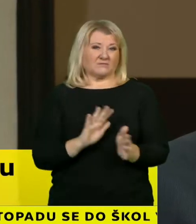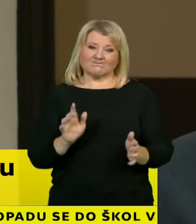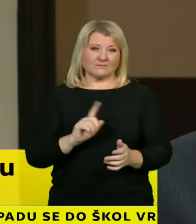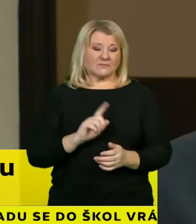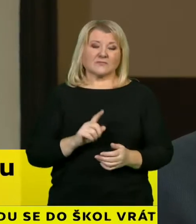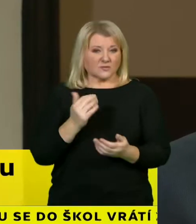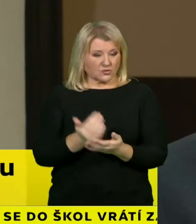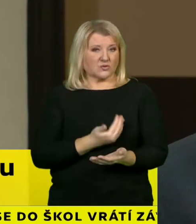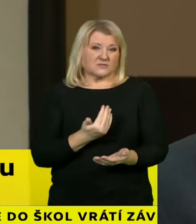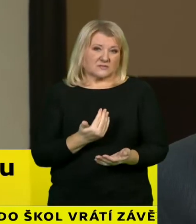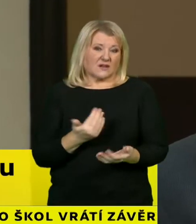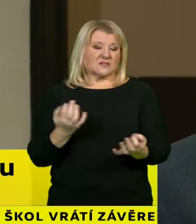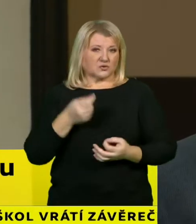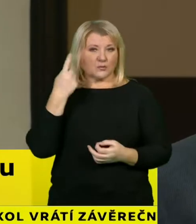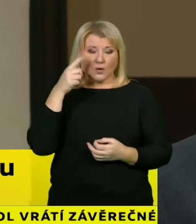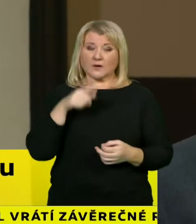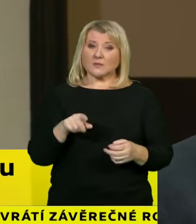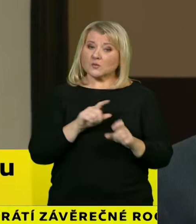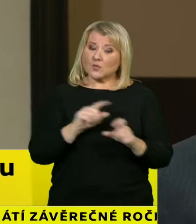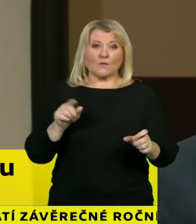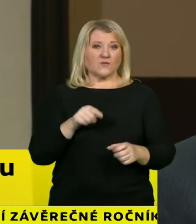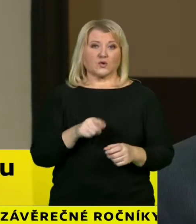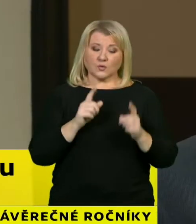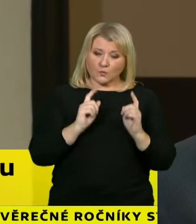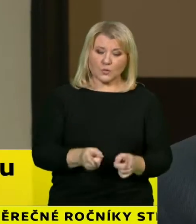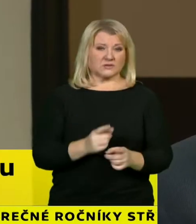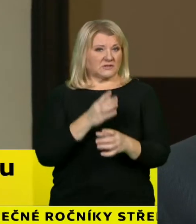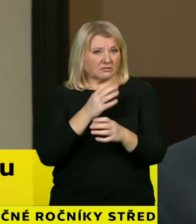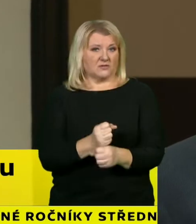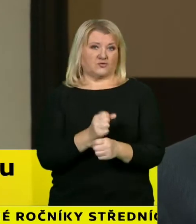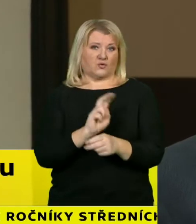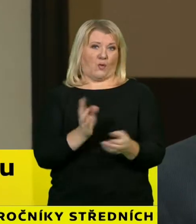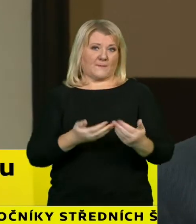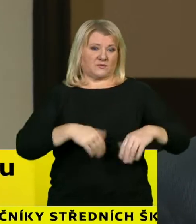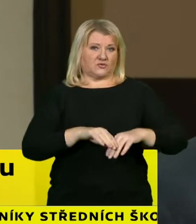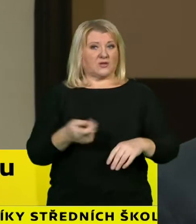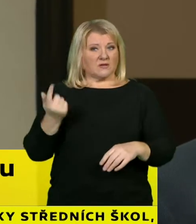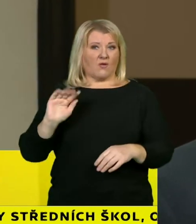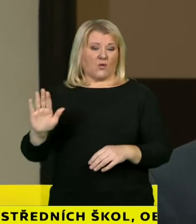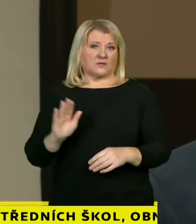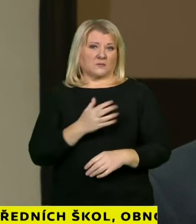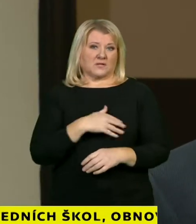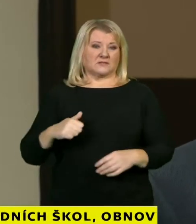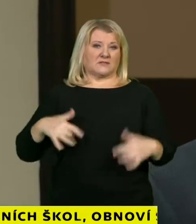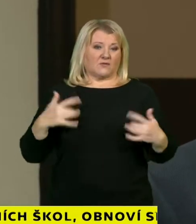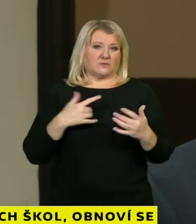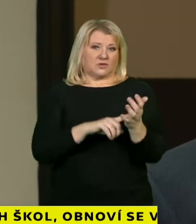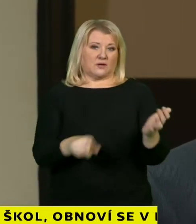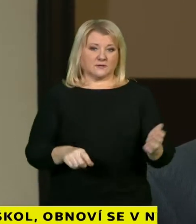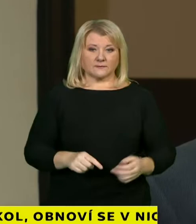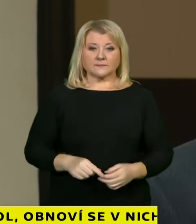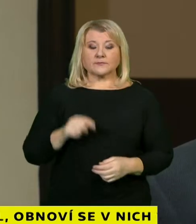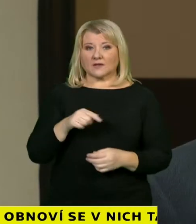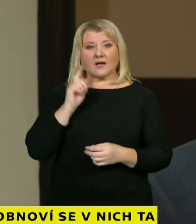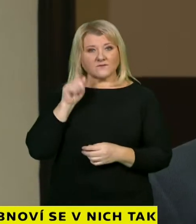musí být v tomto režimovém opatření, musí být to opatření dodržováno a v případě těchto žáků si dovedu představit, že